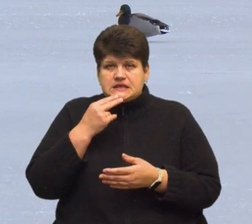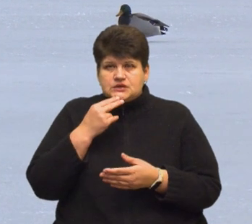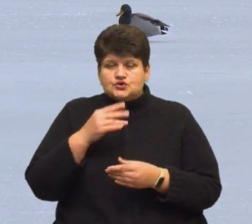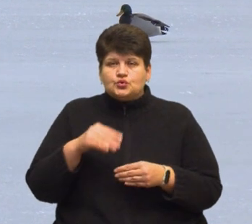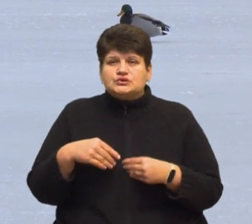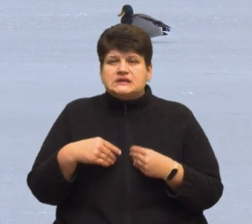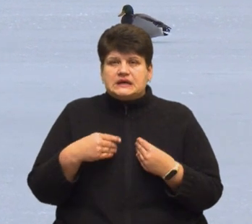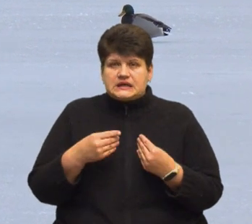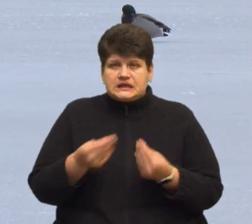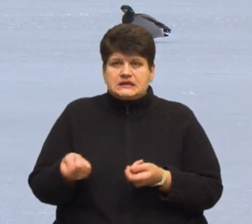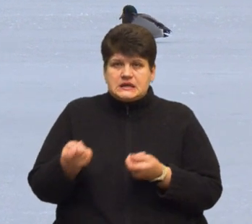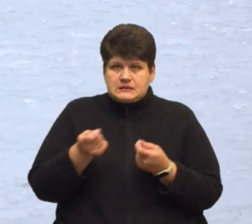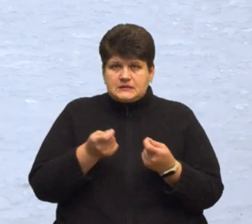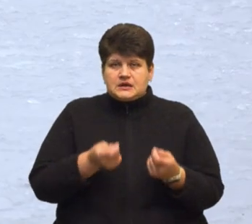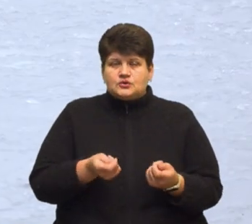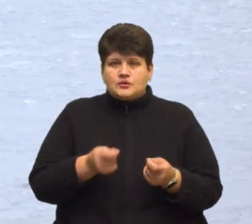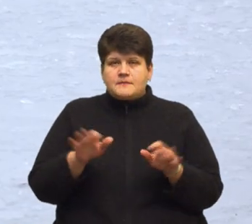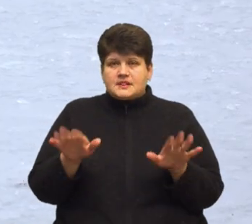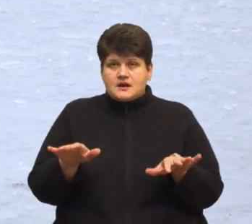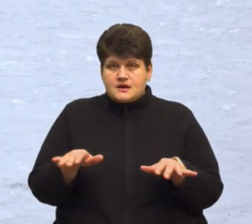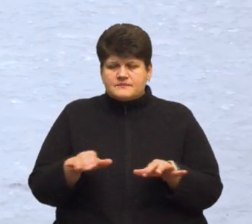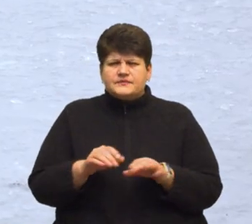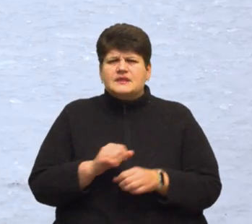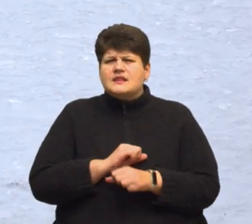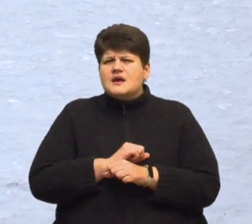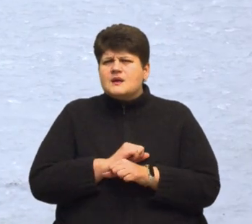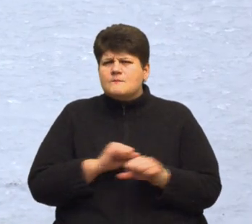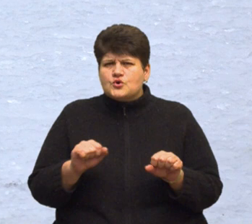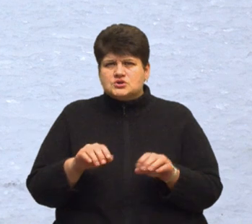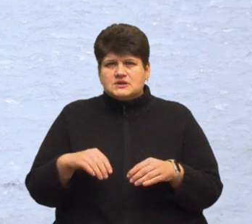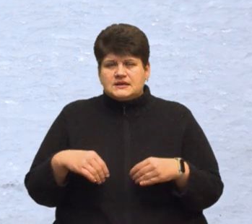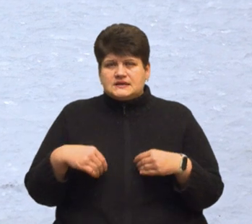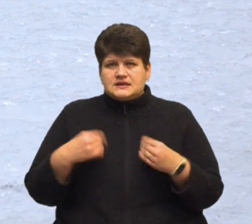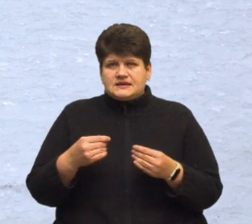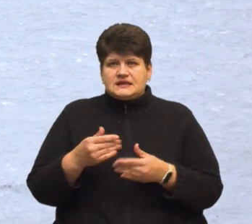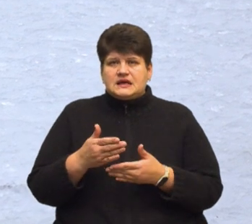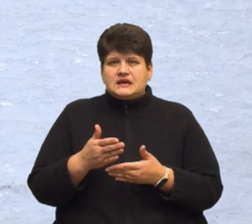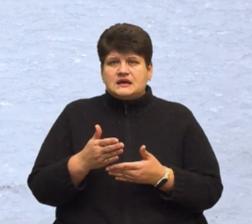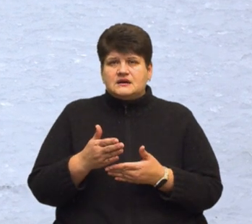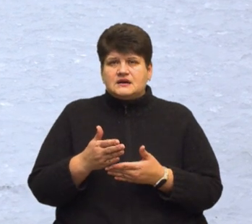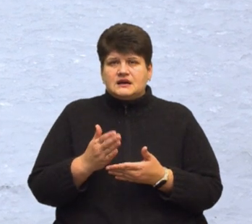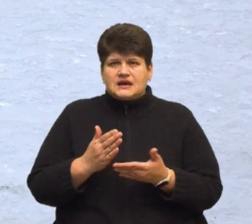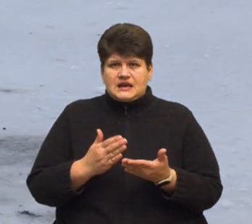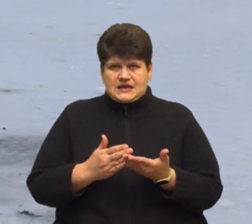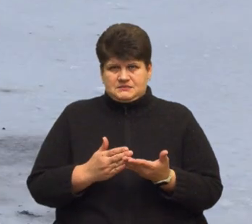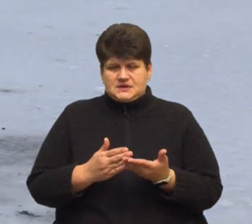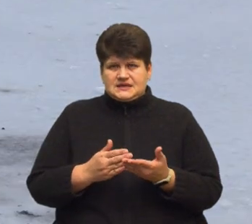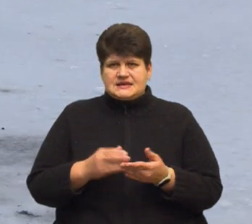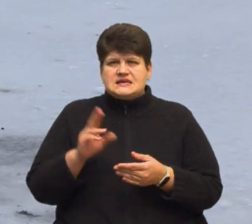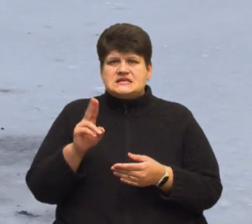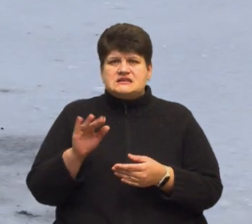приносите птахам. Ні в якому разі не можна давати цвілий хліб. Можливо, хліб